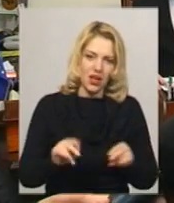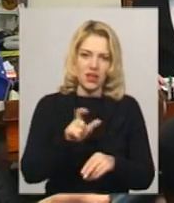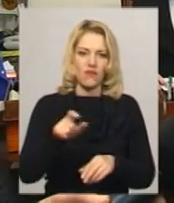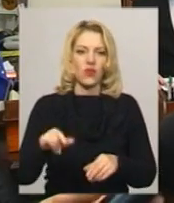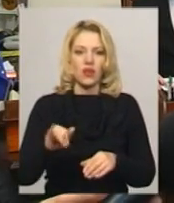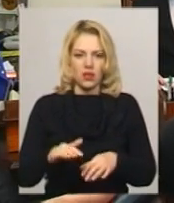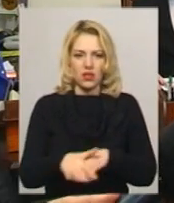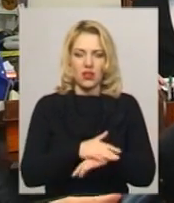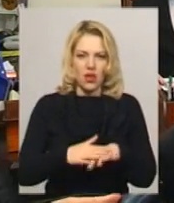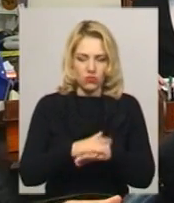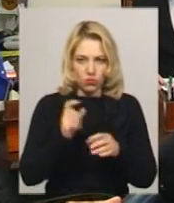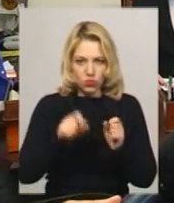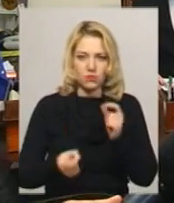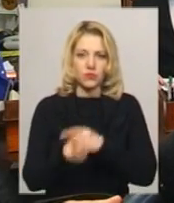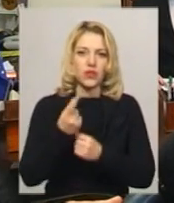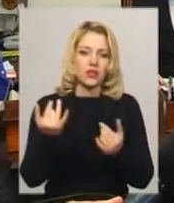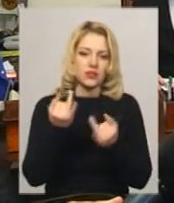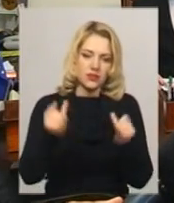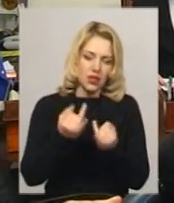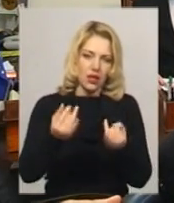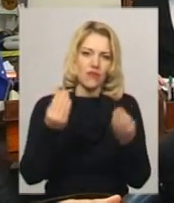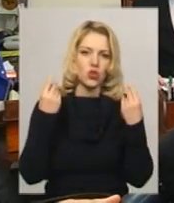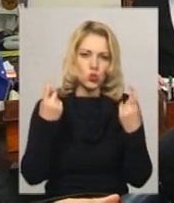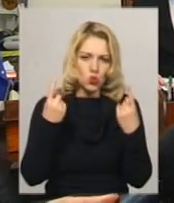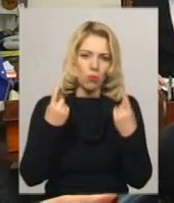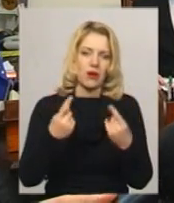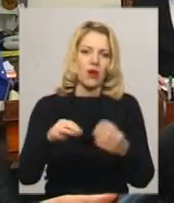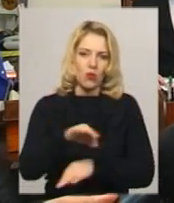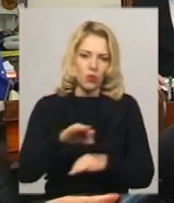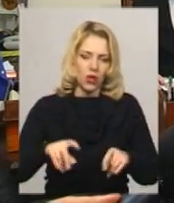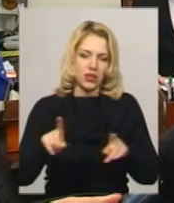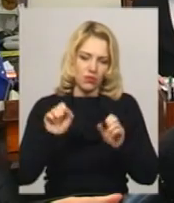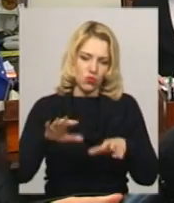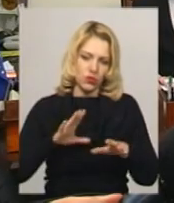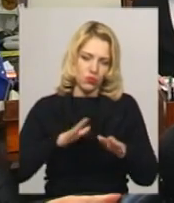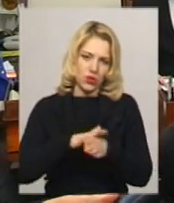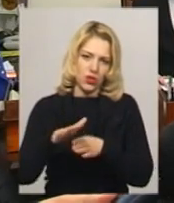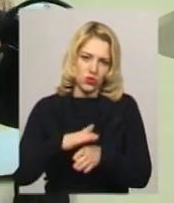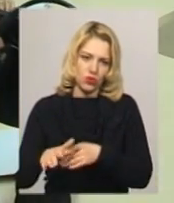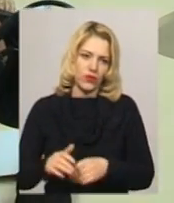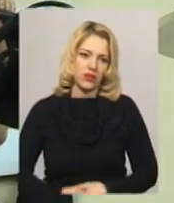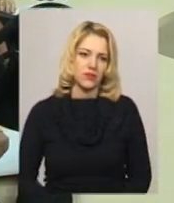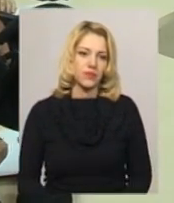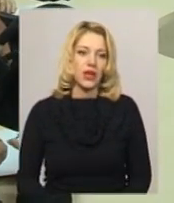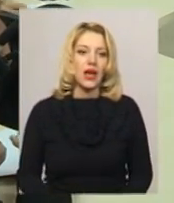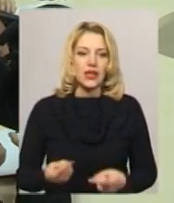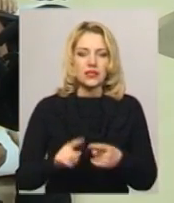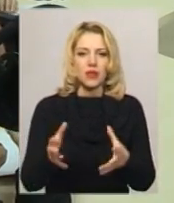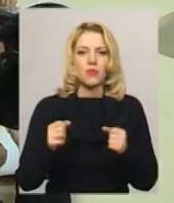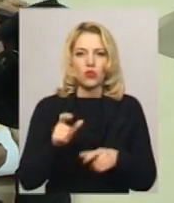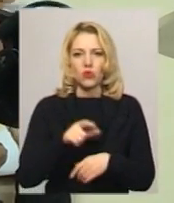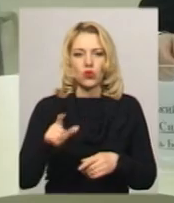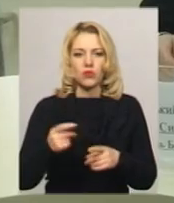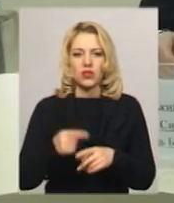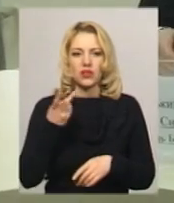народиться якийсь цікавий суперпроєкт в масштабах України, який можна буде реалізувати. От на це ми розраховуємо. А це прийом громадян